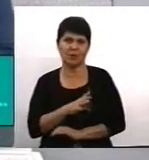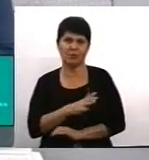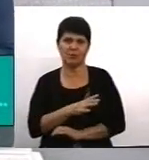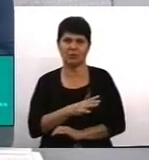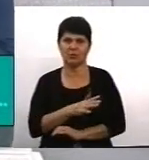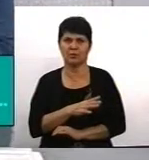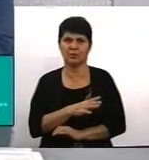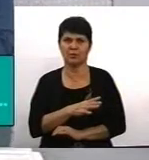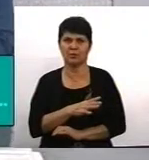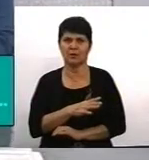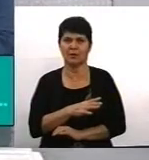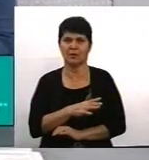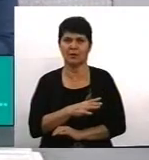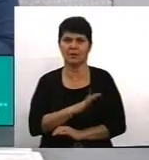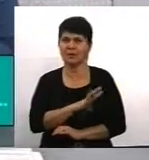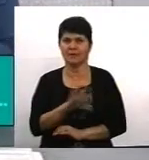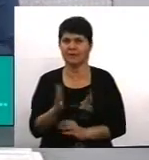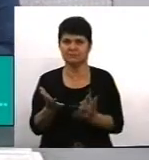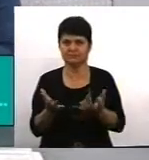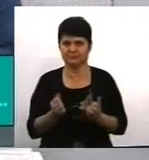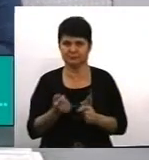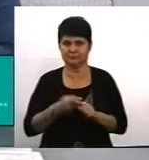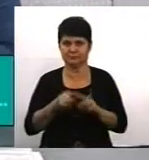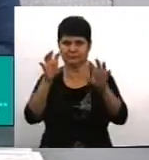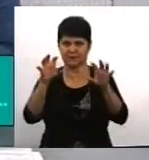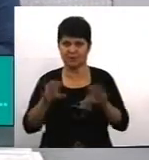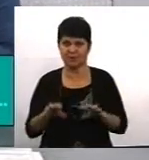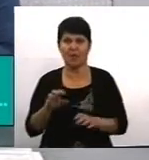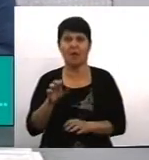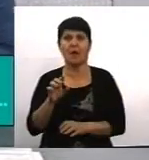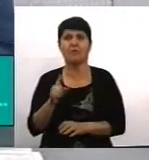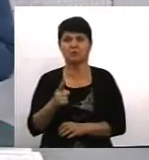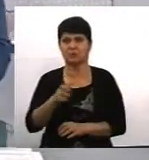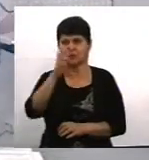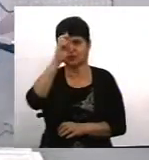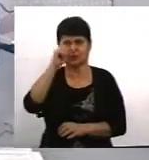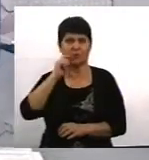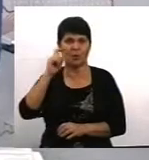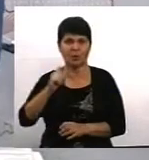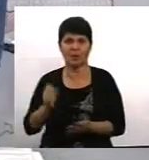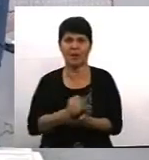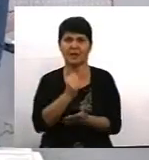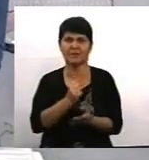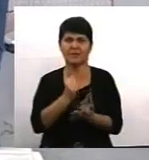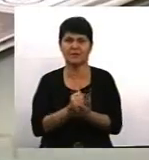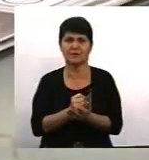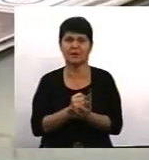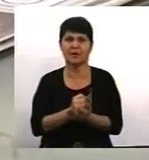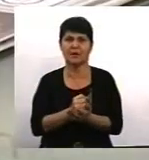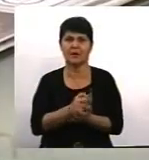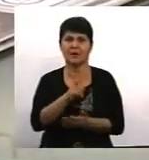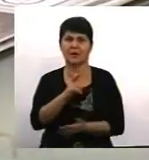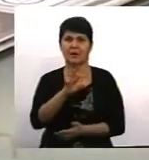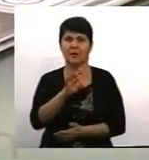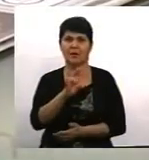закон. Але не вітала не тому, що я не хотіла цього закону. Я просто хотіла, щоб держава Україна ратифікувала Стамбульську конвенцію. Я кажу, підписала більше семи років